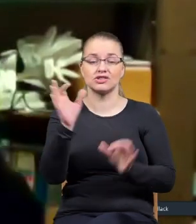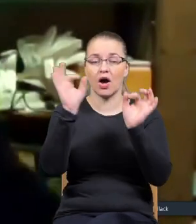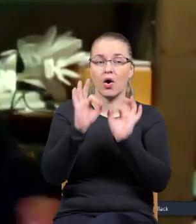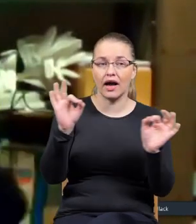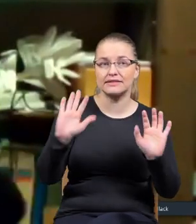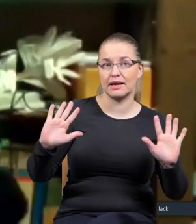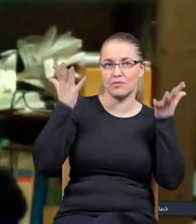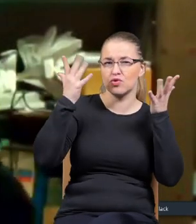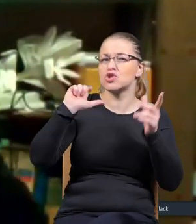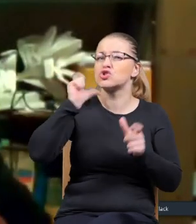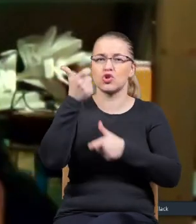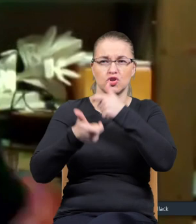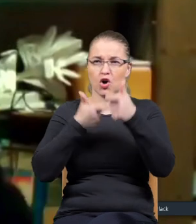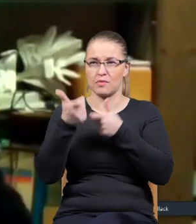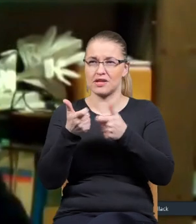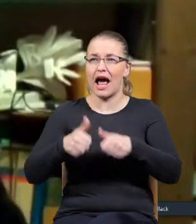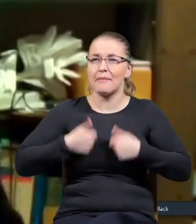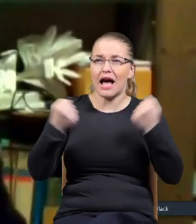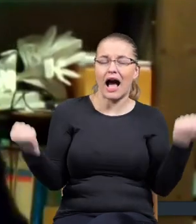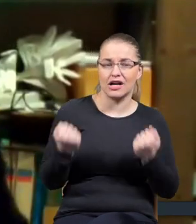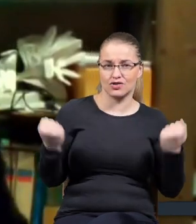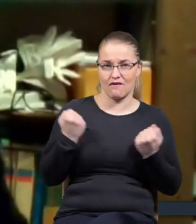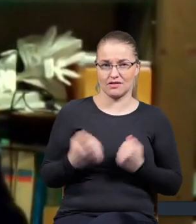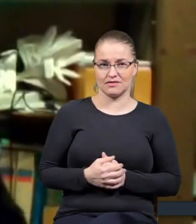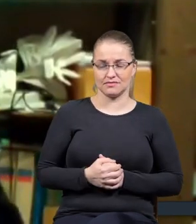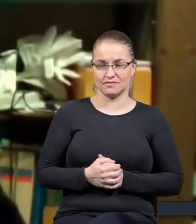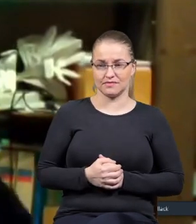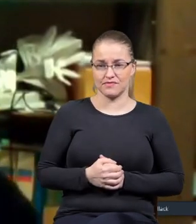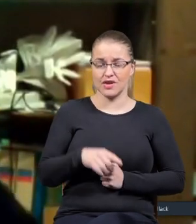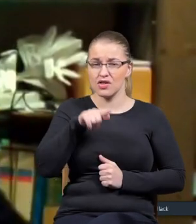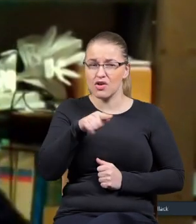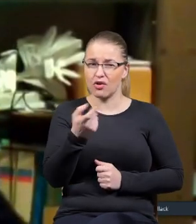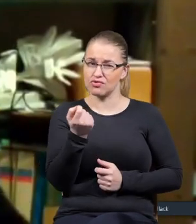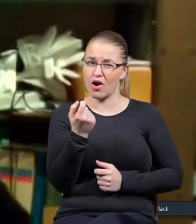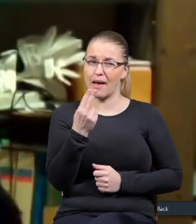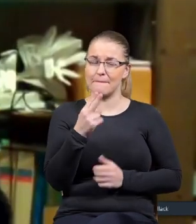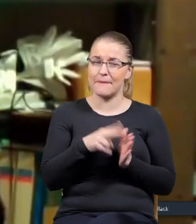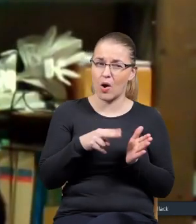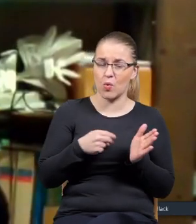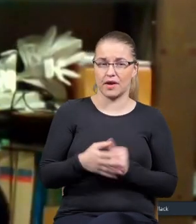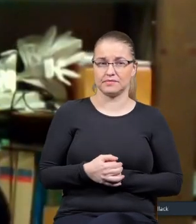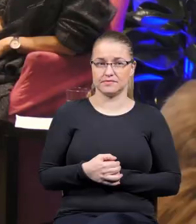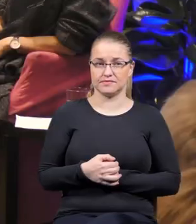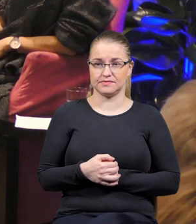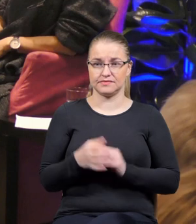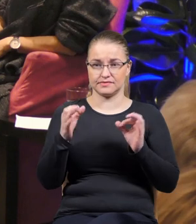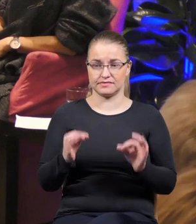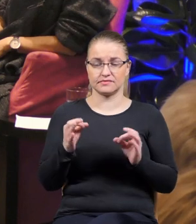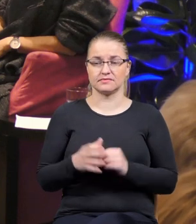punktować, żeby coś robić, żeby się angażować. I tego mi trochę brakuje dzisiaj.